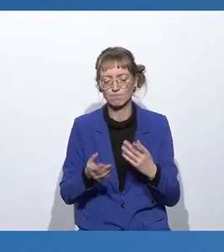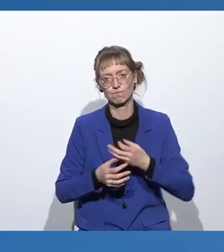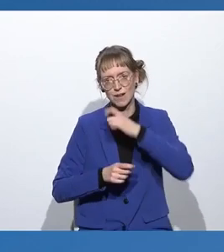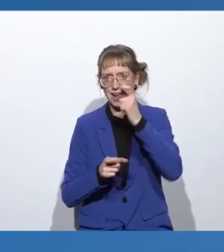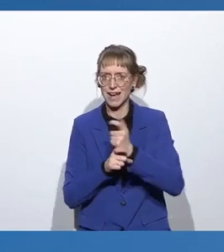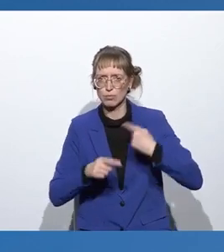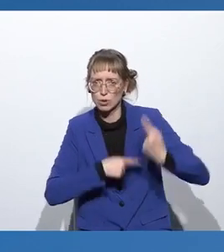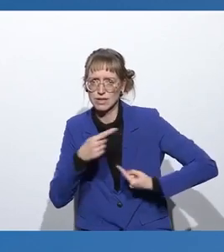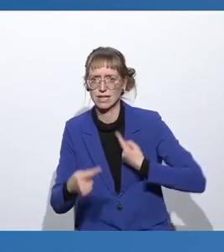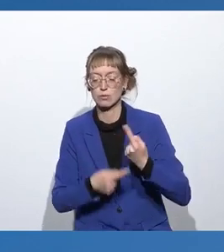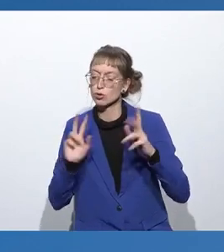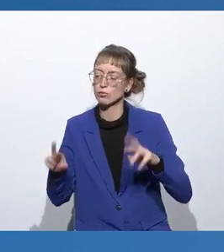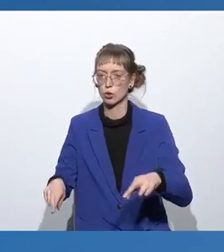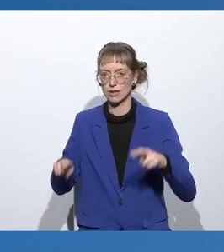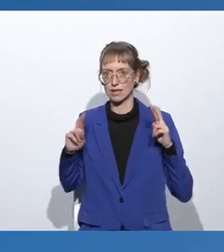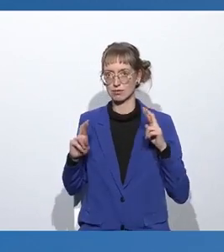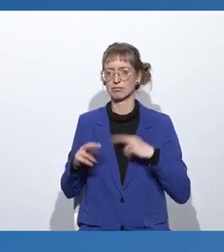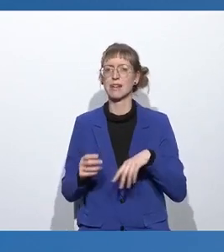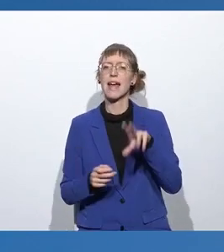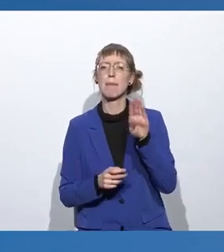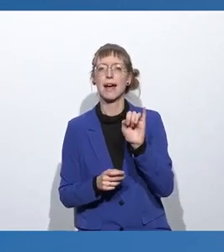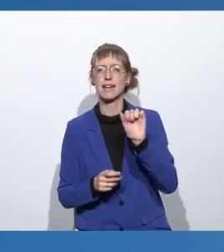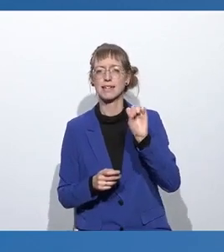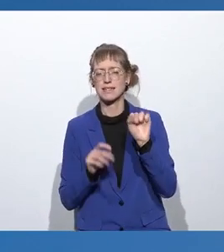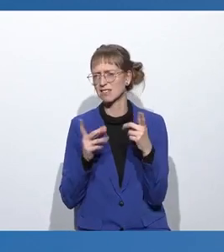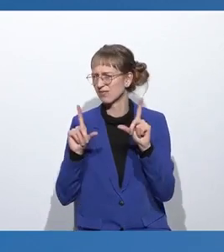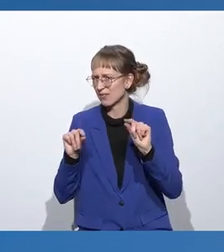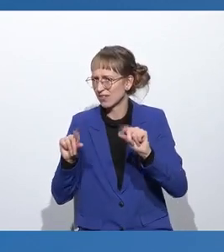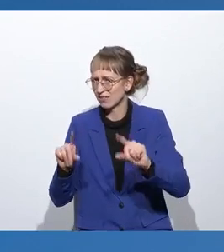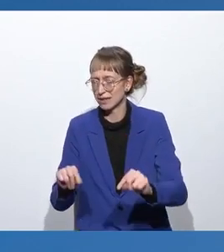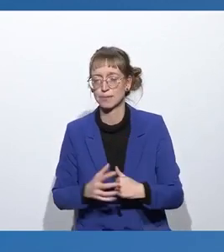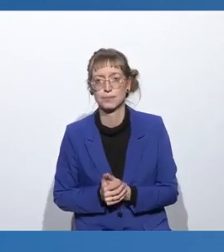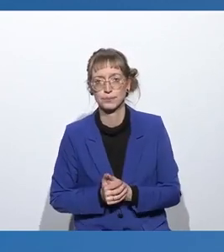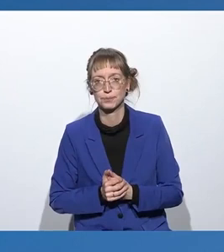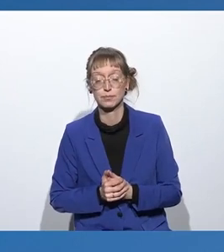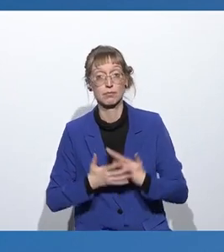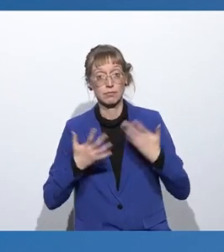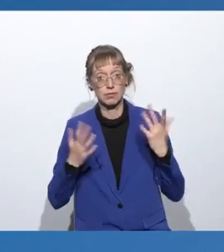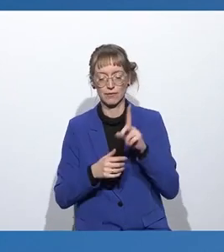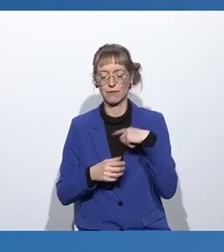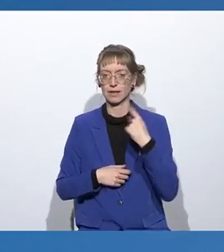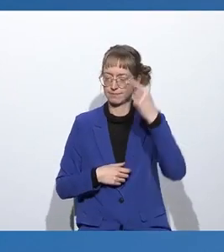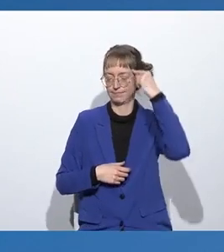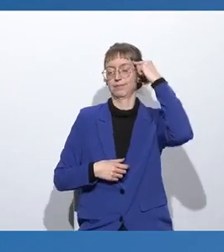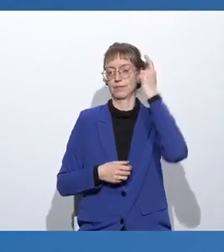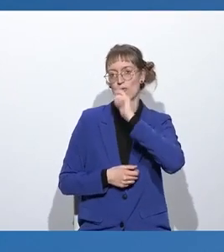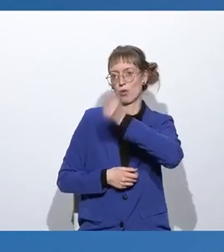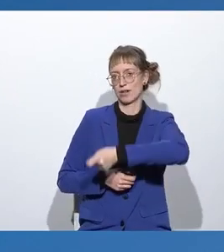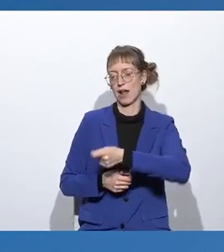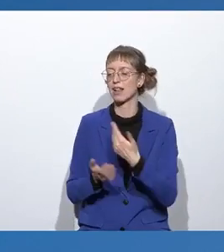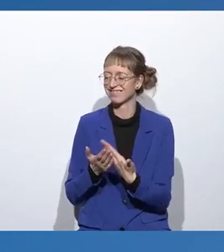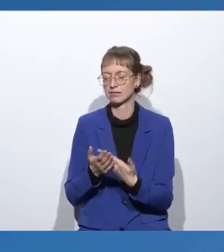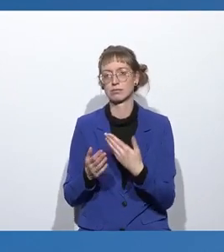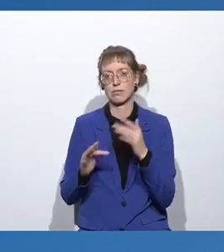berücksichtigt werden müssen. Was ist ein Bias? Wir Menschen neigen ja dazu, Vorurteile zu haben, die auch unsere Entscheidungen